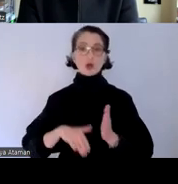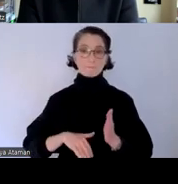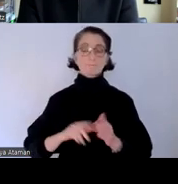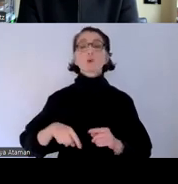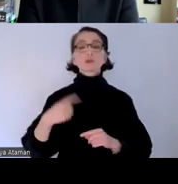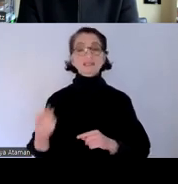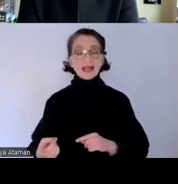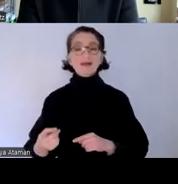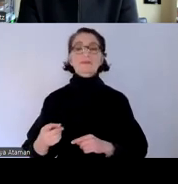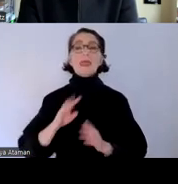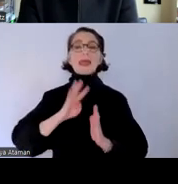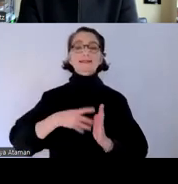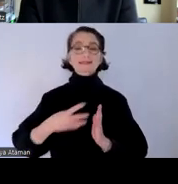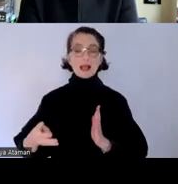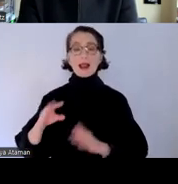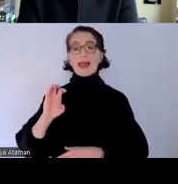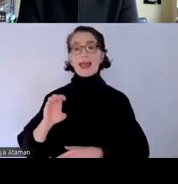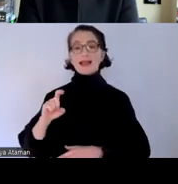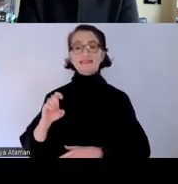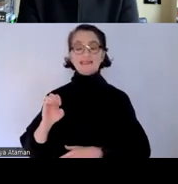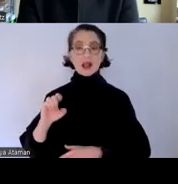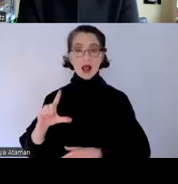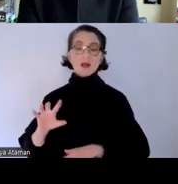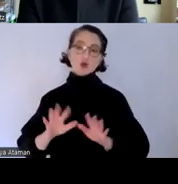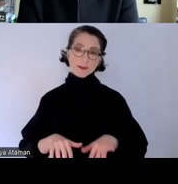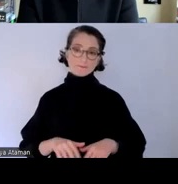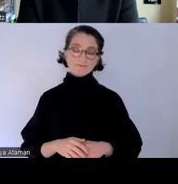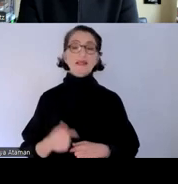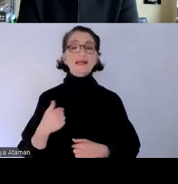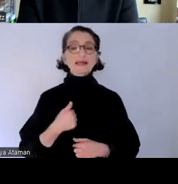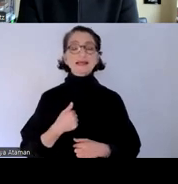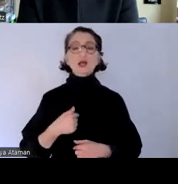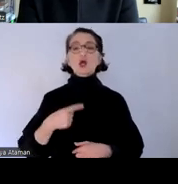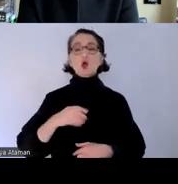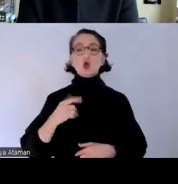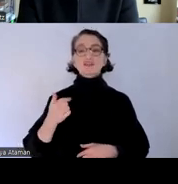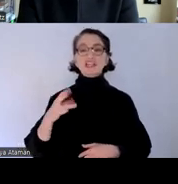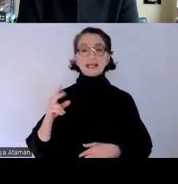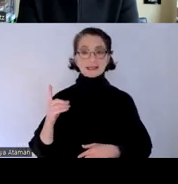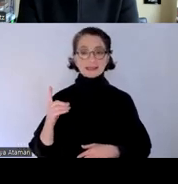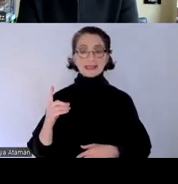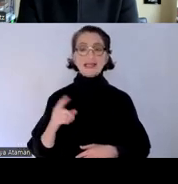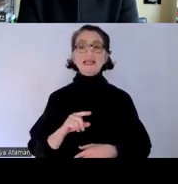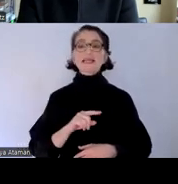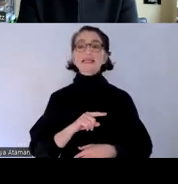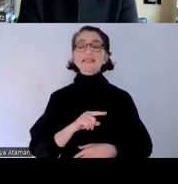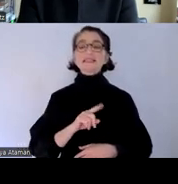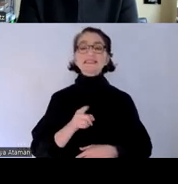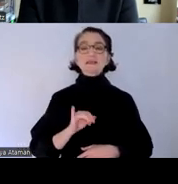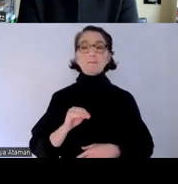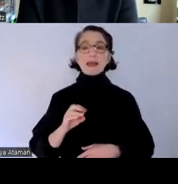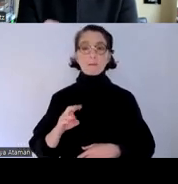mein name ist gottfried zimmermann ich leite das kompetenzzentrum für digitale